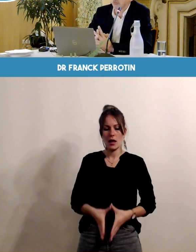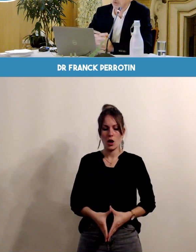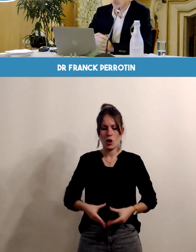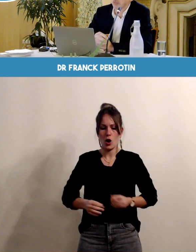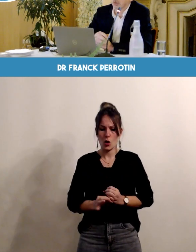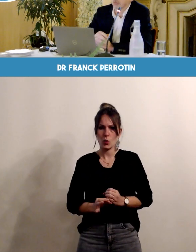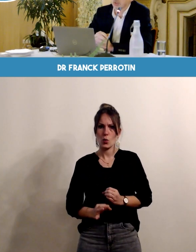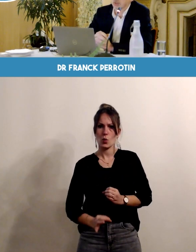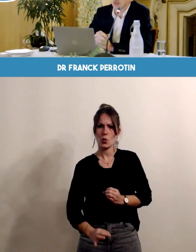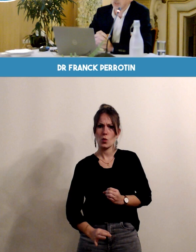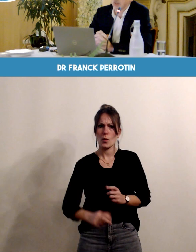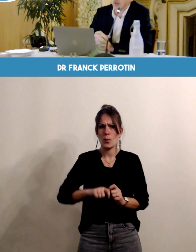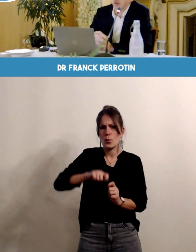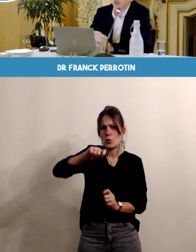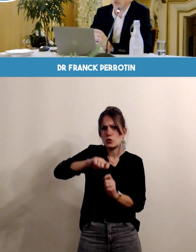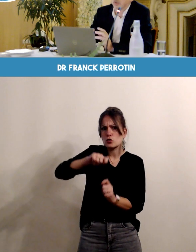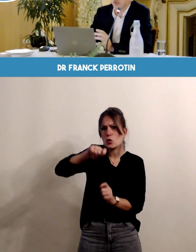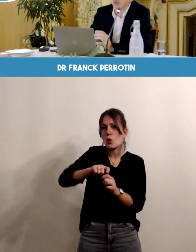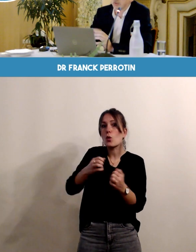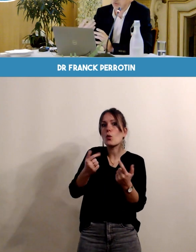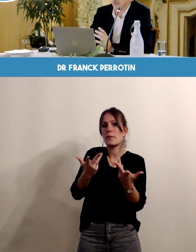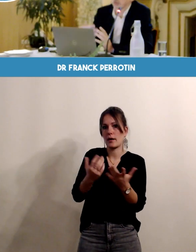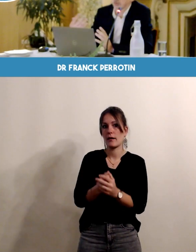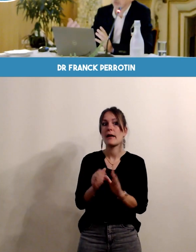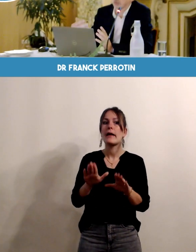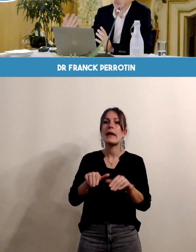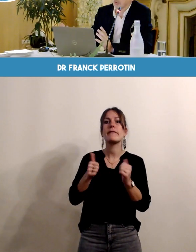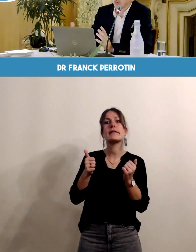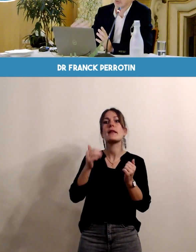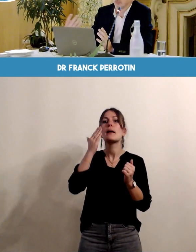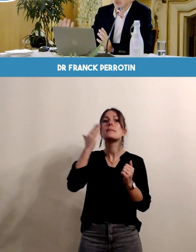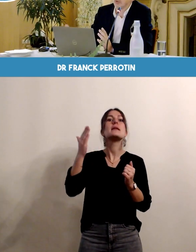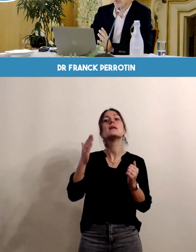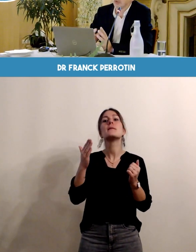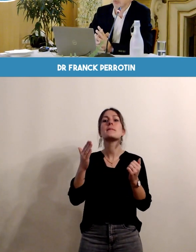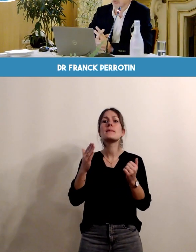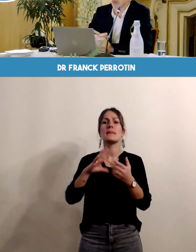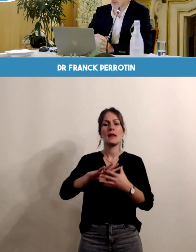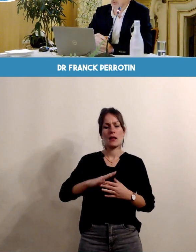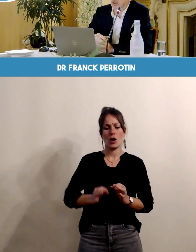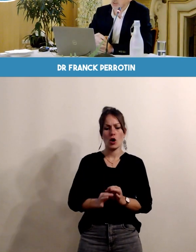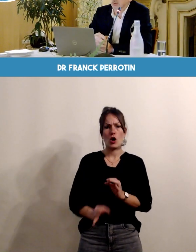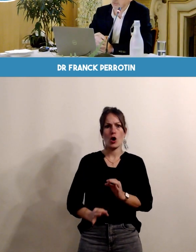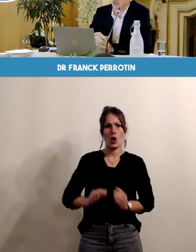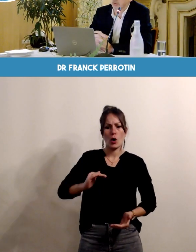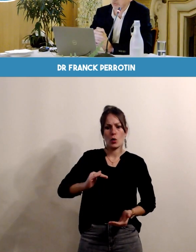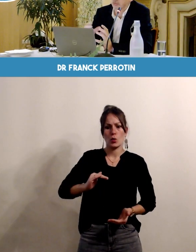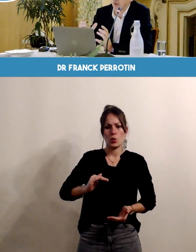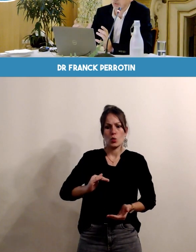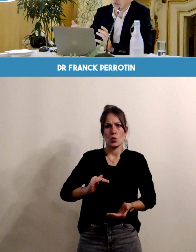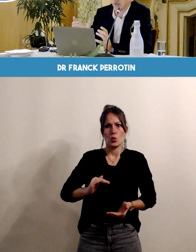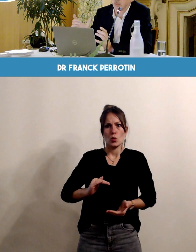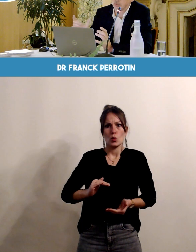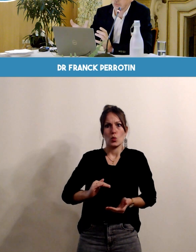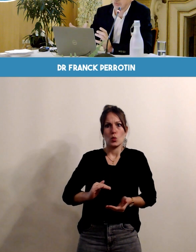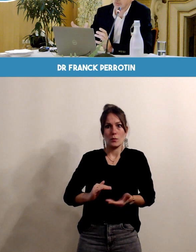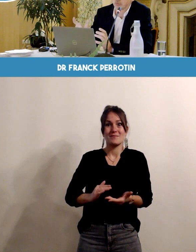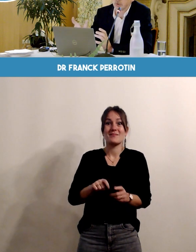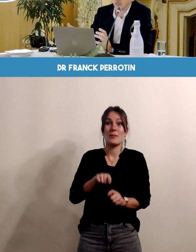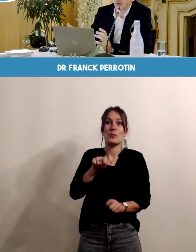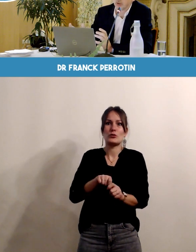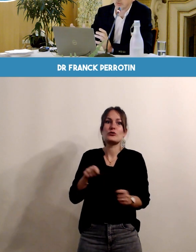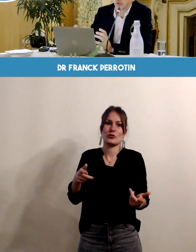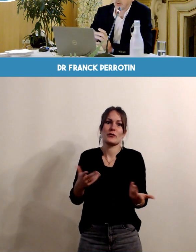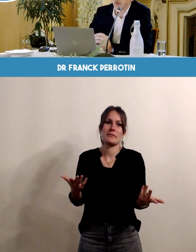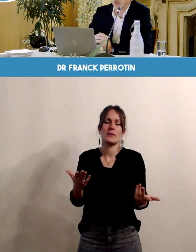dès tout le début de la grossesse en évitant d'attendre que ce col se modifie tout au long de la grossesse on va vraiment voir quelle est la mesure